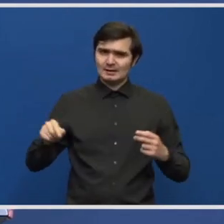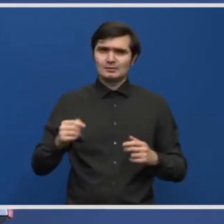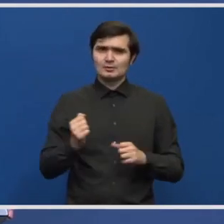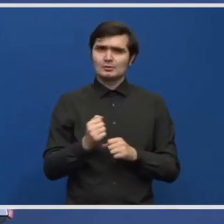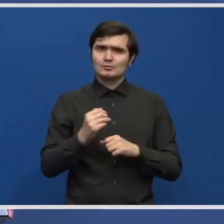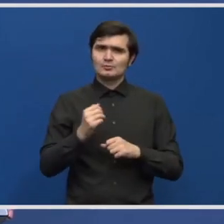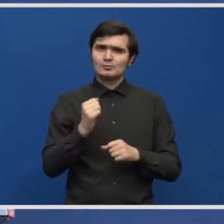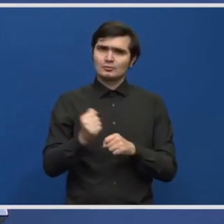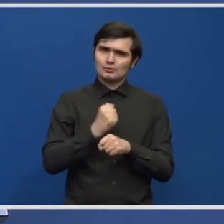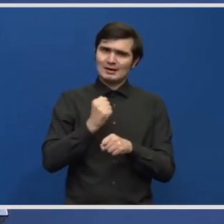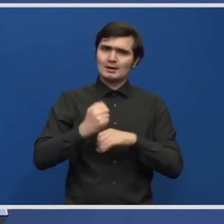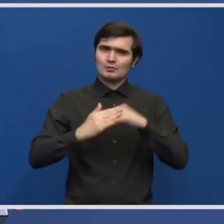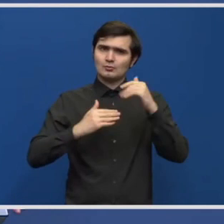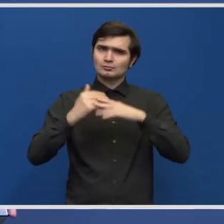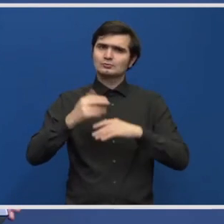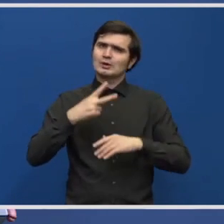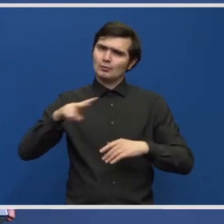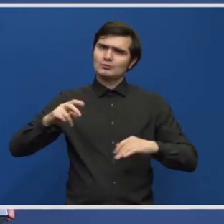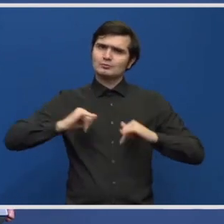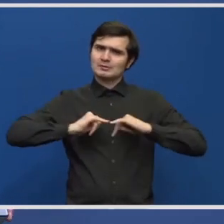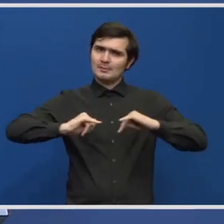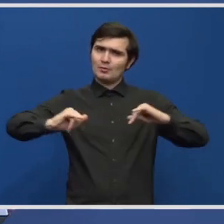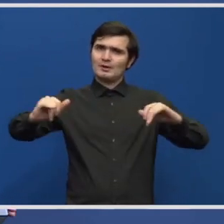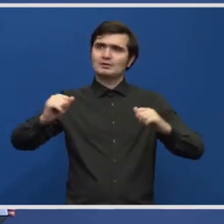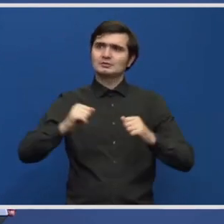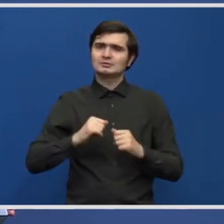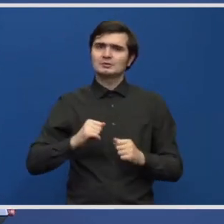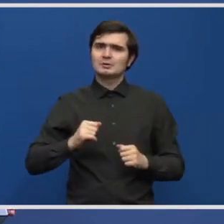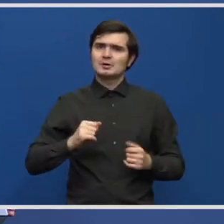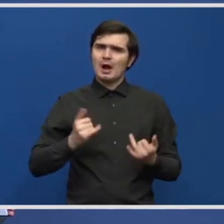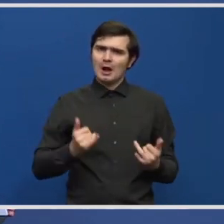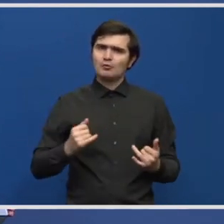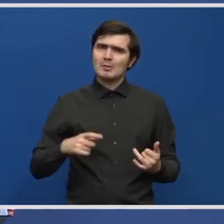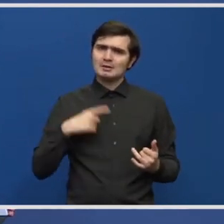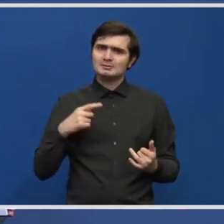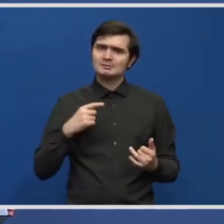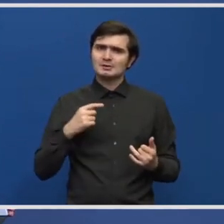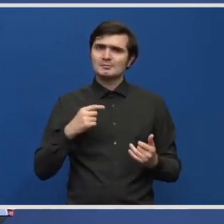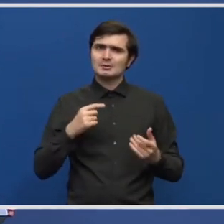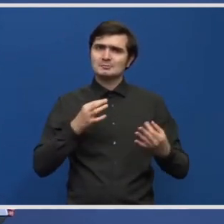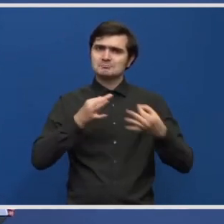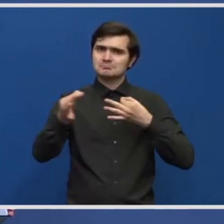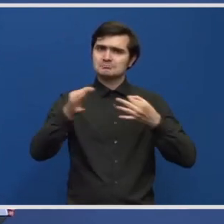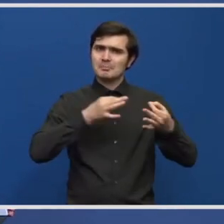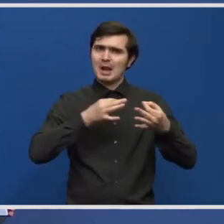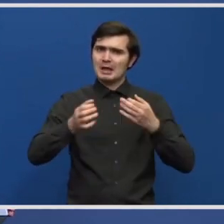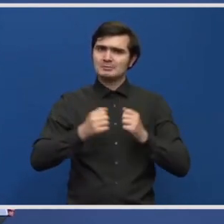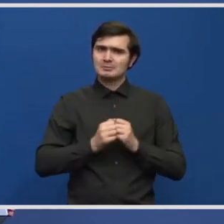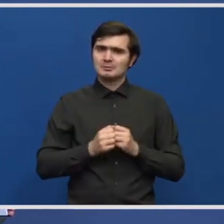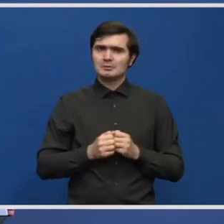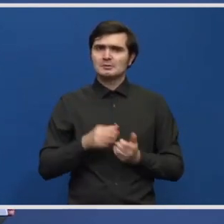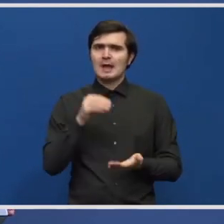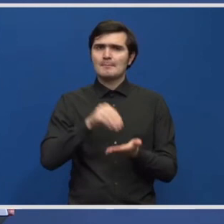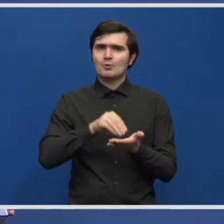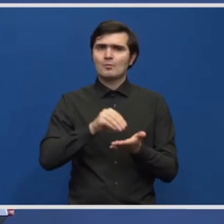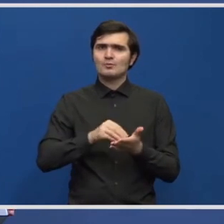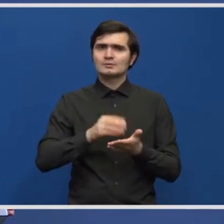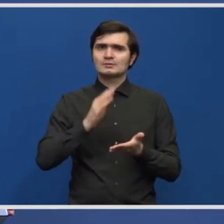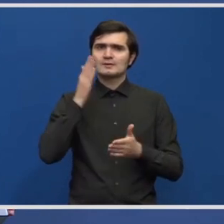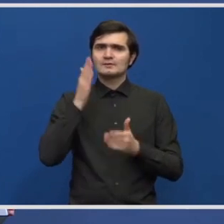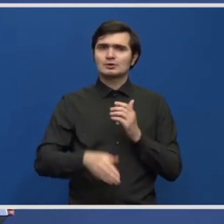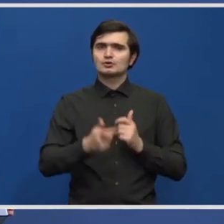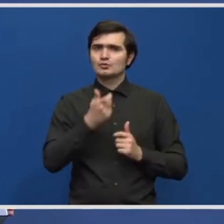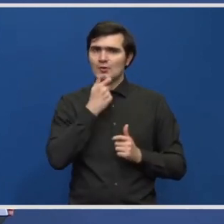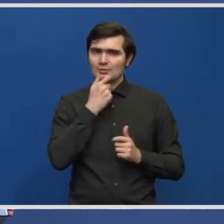Lucrările au continuat să progreseze. Suntem un target, suntem în ce ne-am propus, adică la sfârșitul acestui an